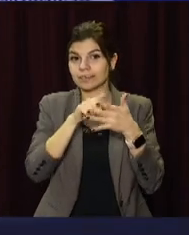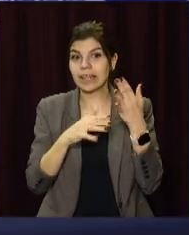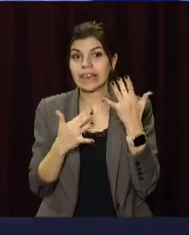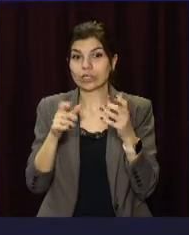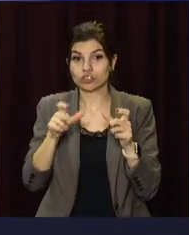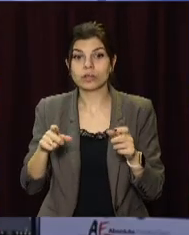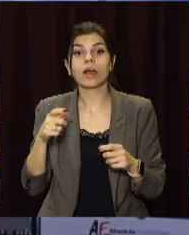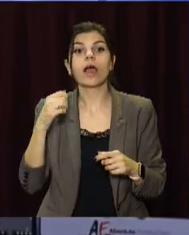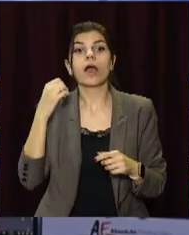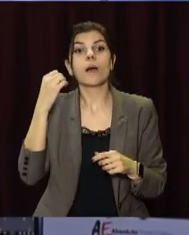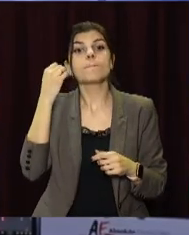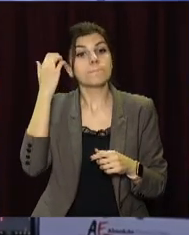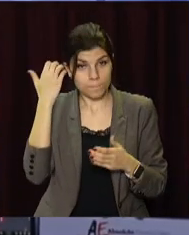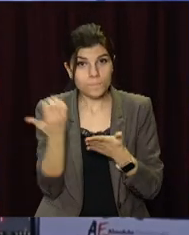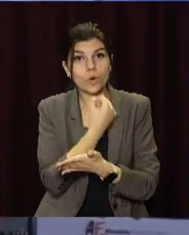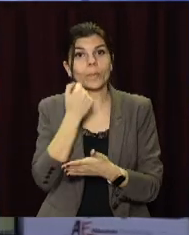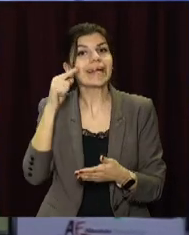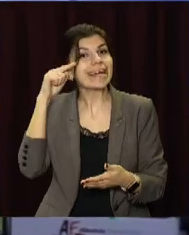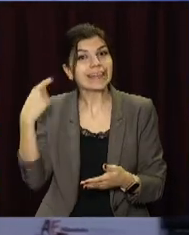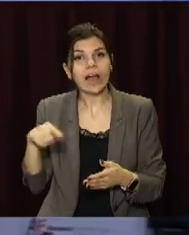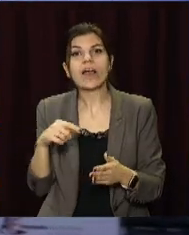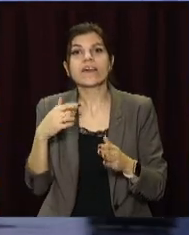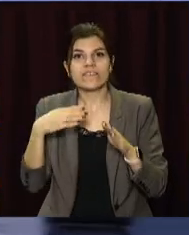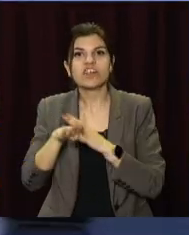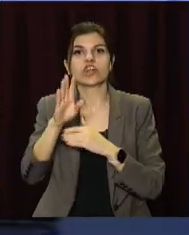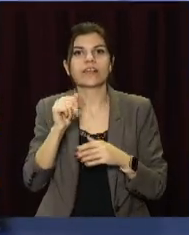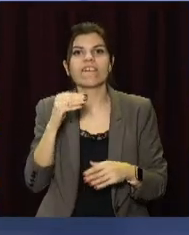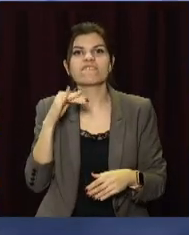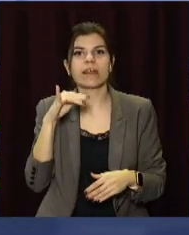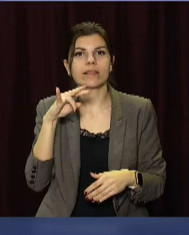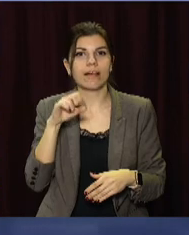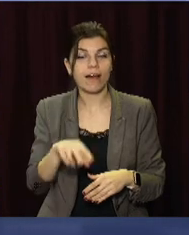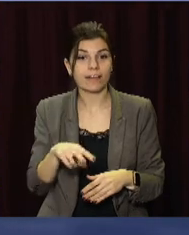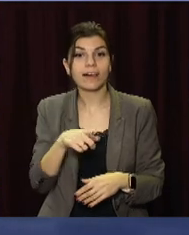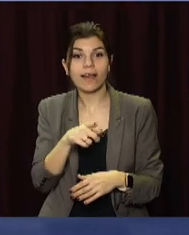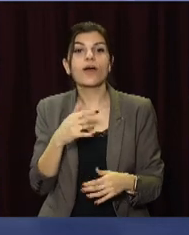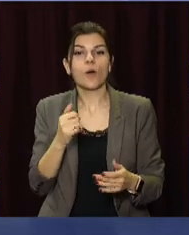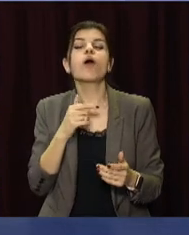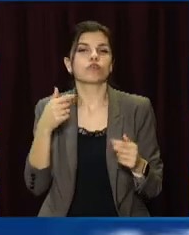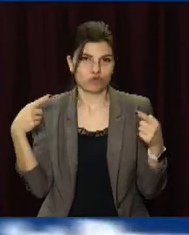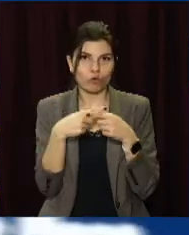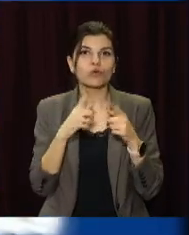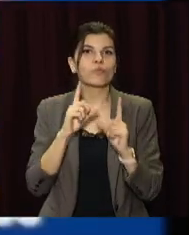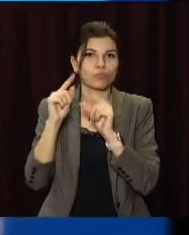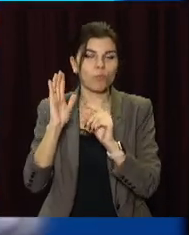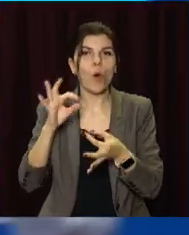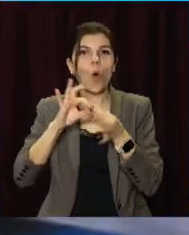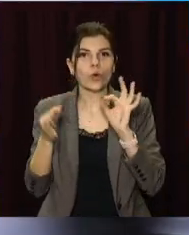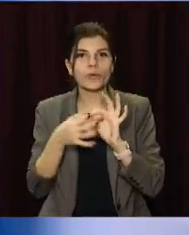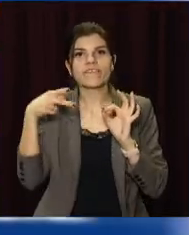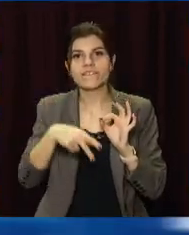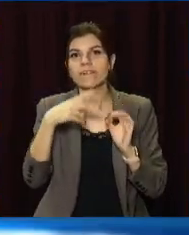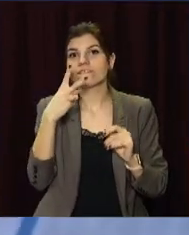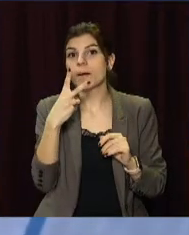перемогла китайців та вийшла у фінал. Відтак, наші шпажисти гарантовано поїдуть на Олімпійські ігри у